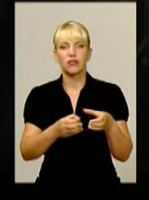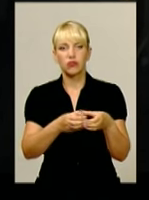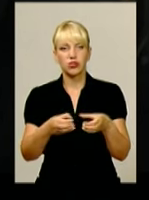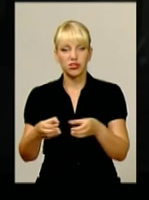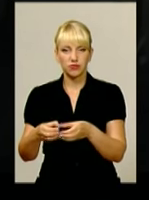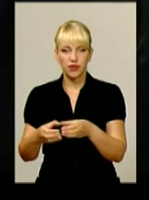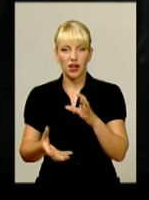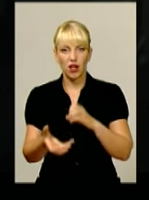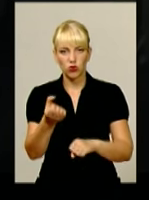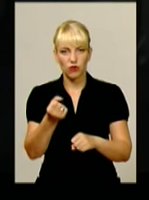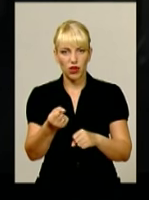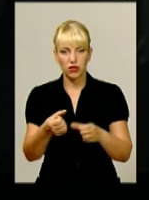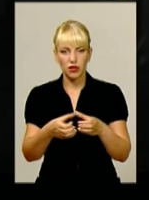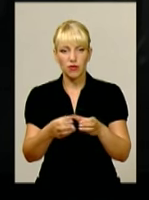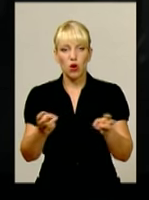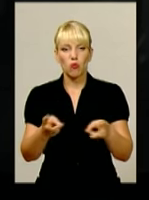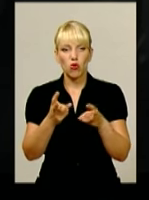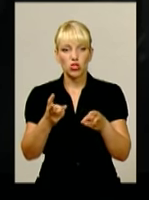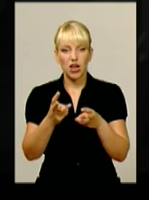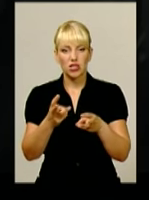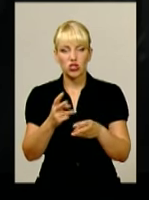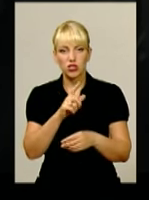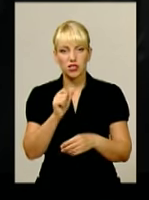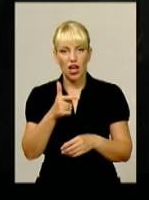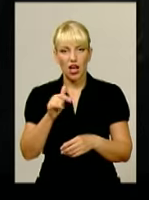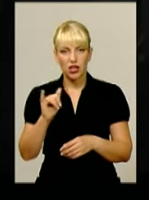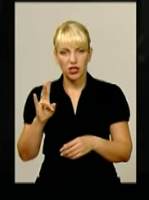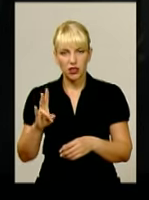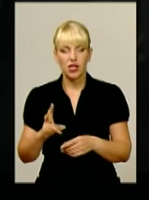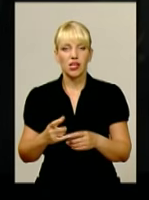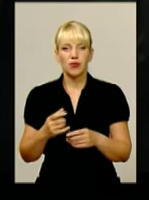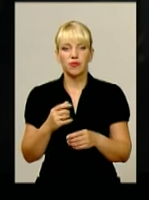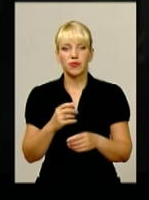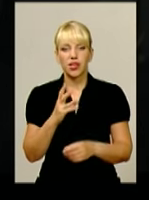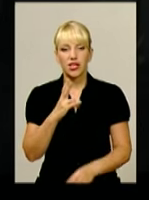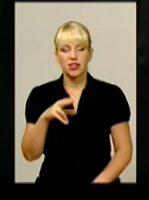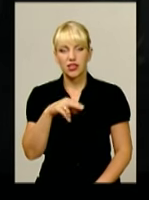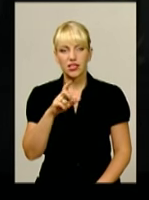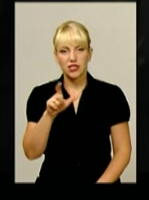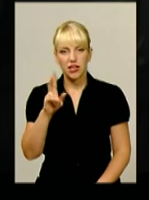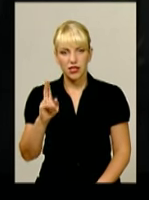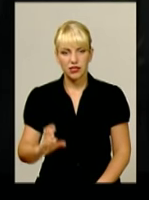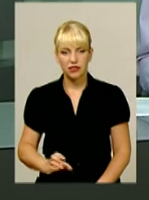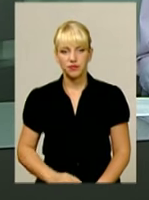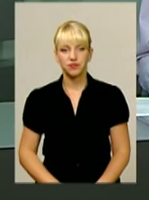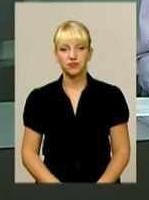підрозділів першого державного пожежно-рятувального загону. Працюють ланки ГТЗС, пости безпеки.